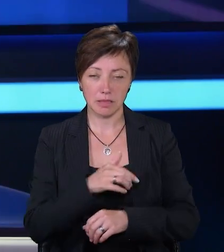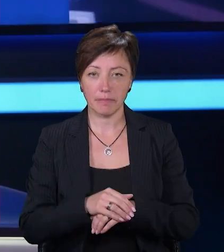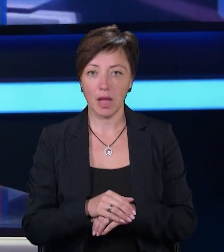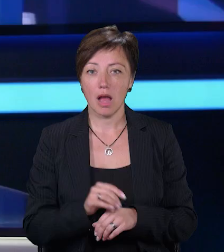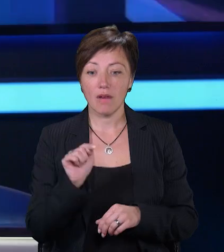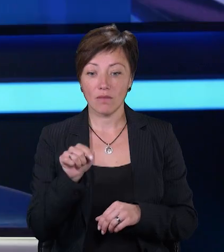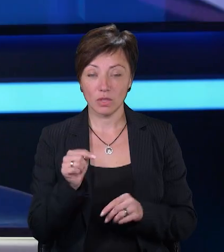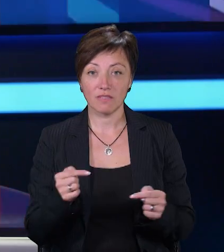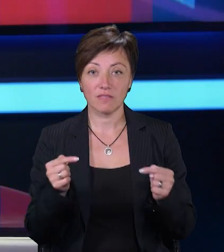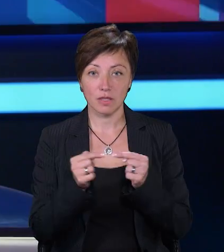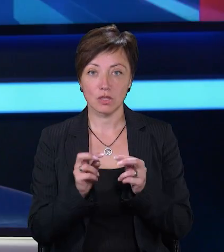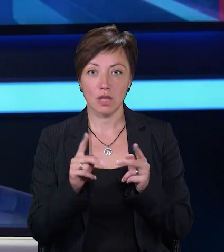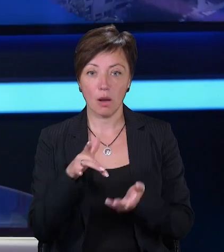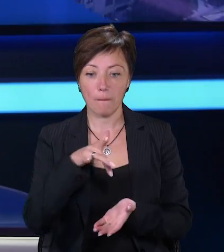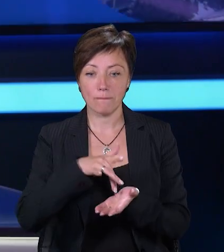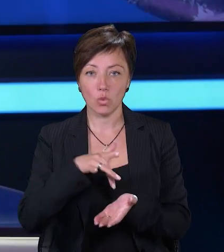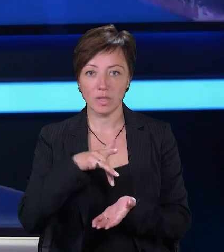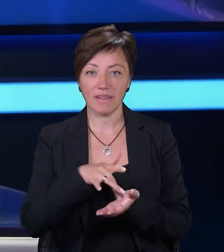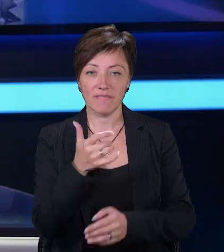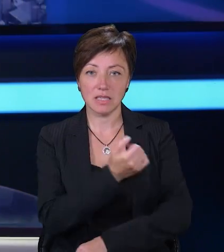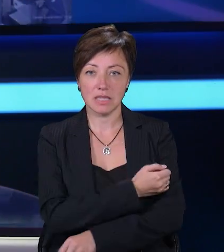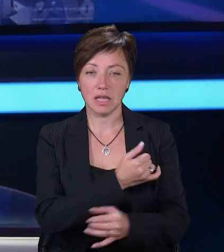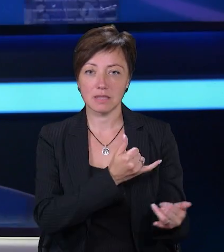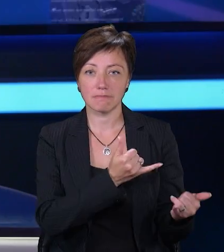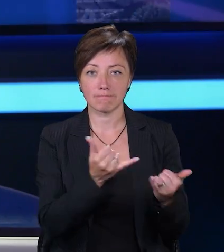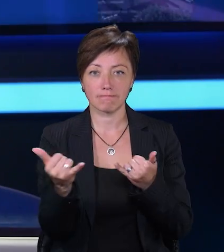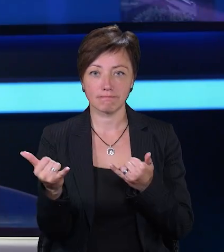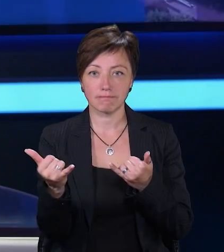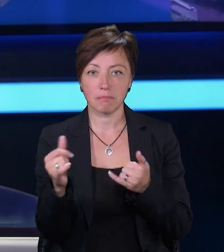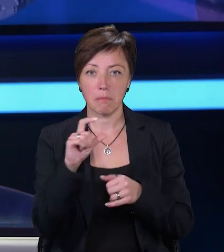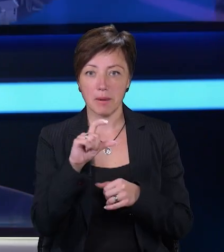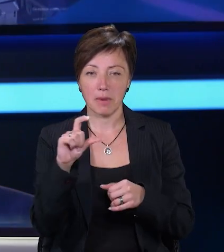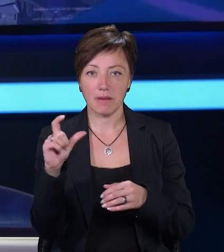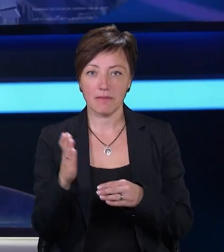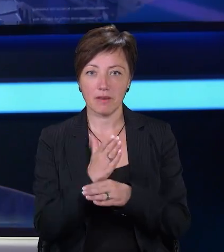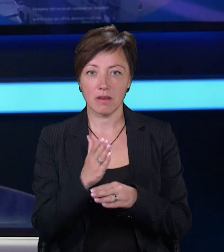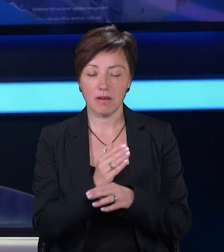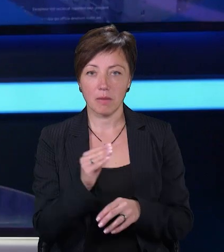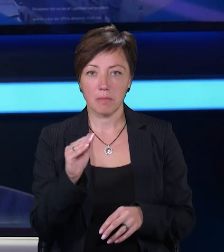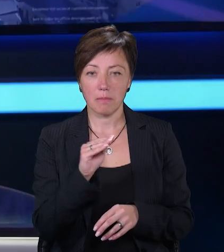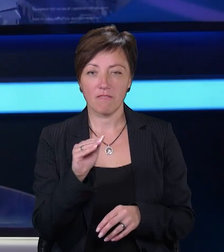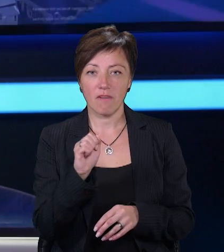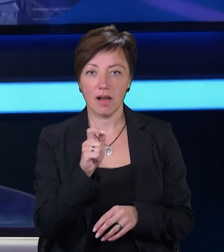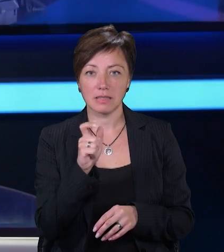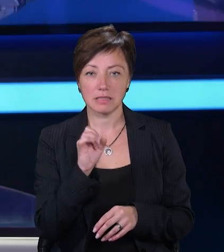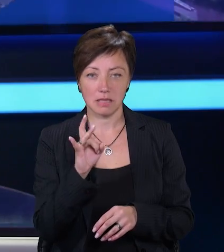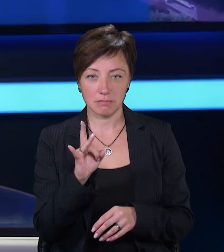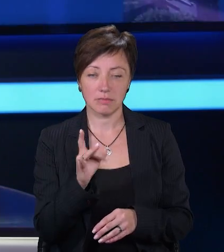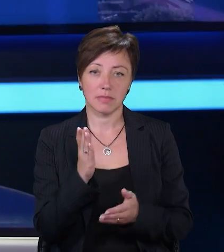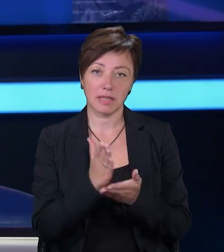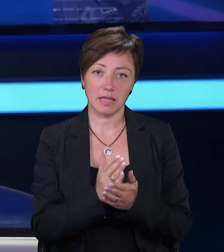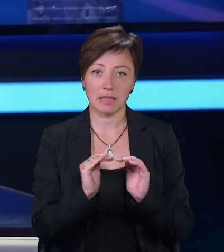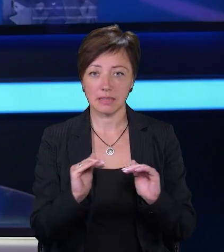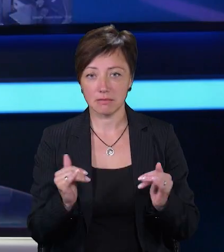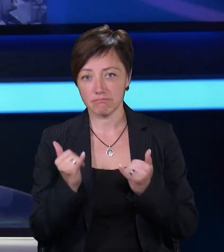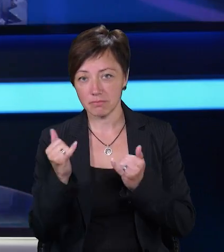Саме вони визначені як пункти вакцинації і забезпечені препаратом виробництва Pfizer. Вакцини є і для дорослих,